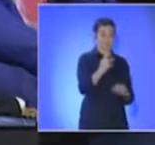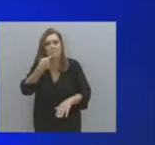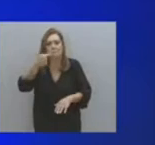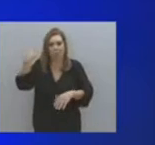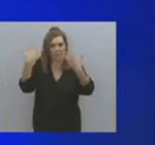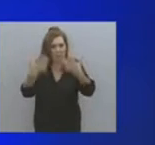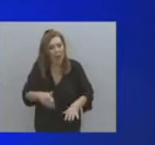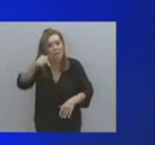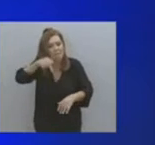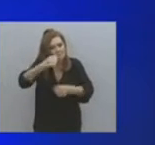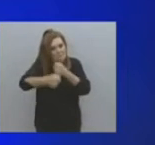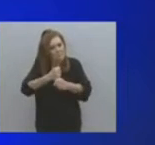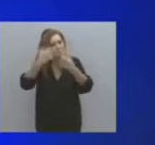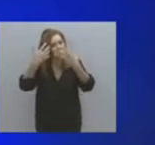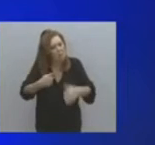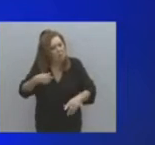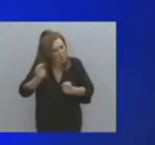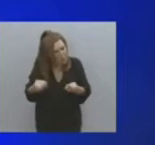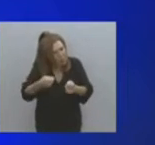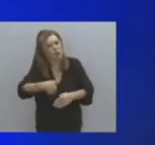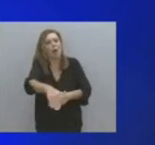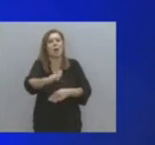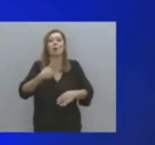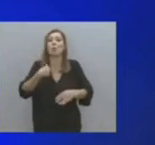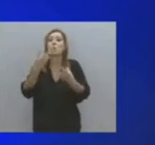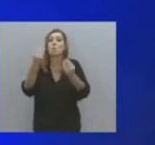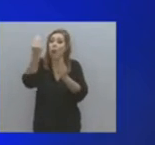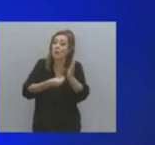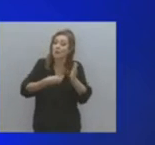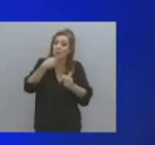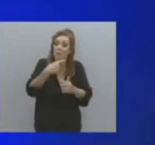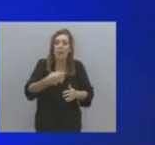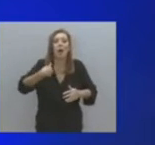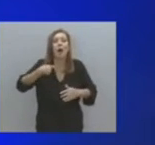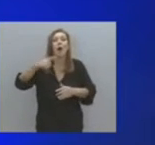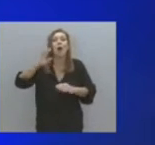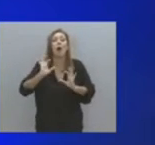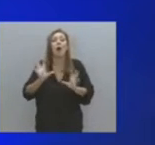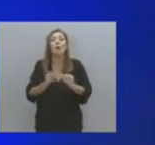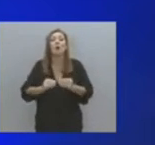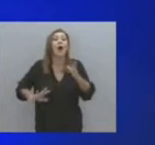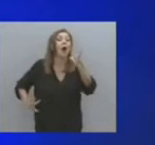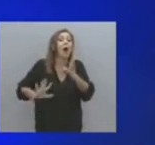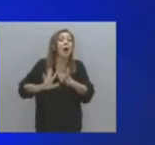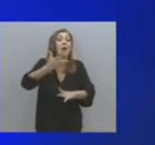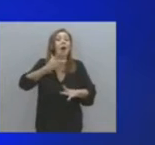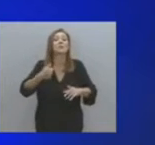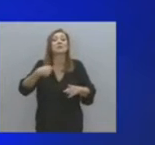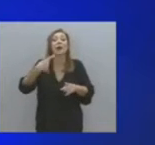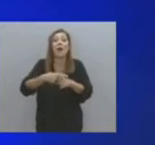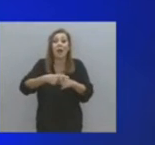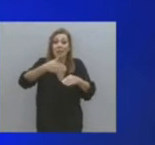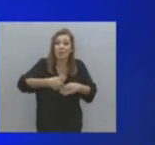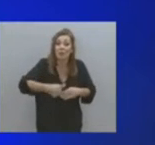τρόπο. Και έχω πει πολλές φορές ότι το όραμά μου για την ανάπτυξη την οποία θέλω για την Ελλάδα από εδώ και στο εξής